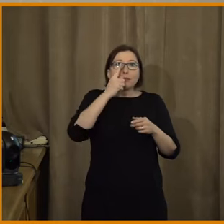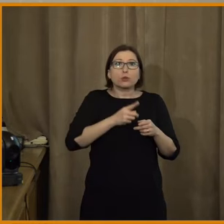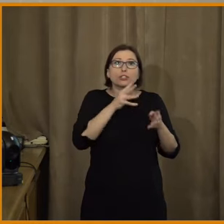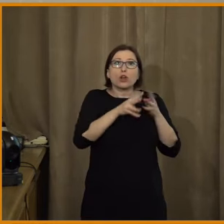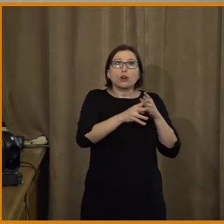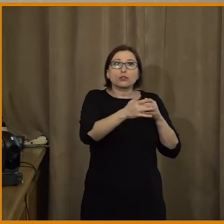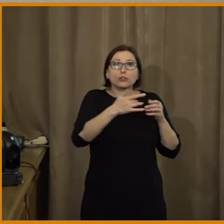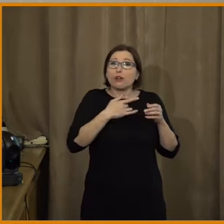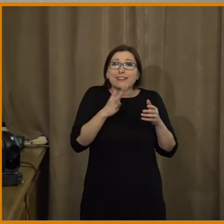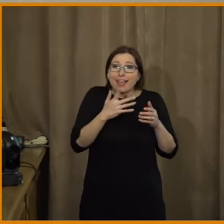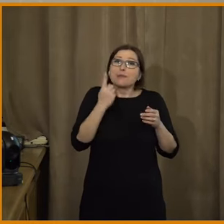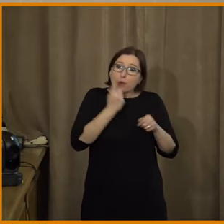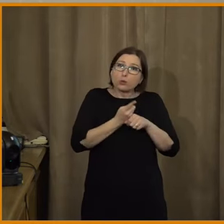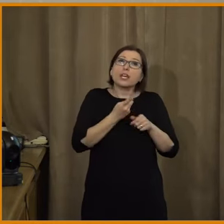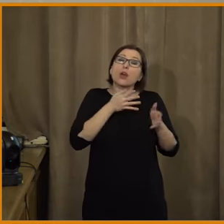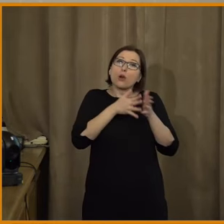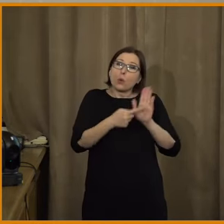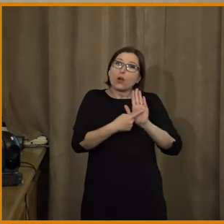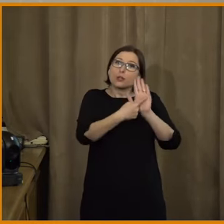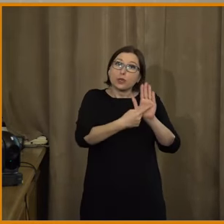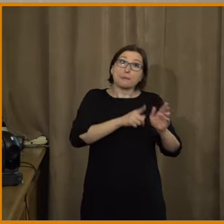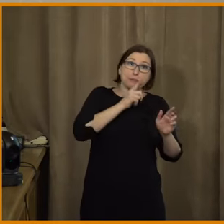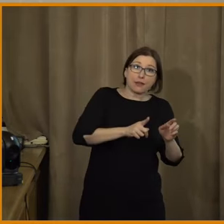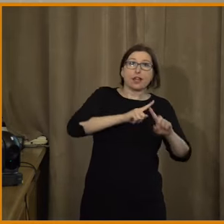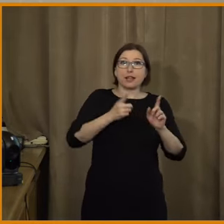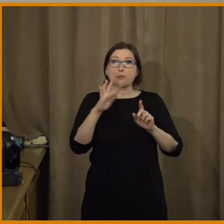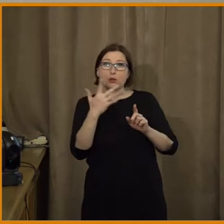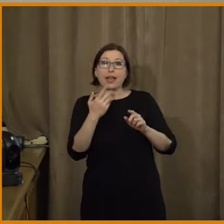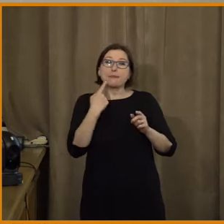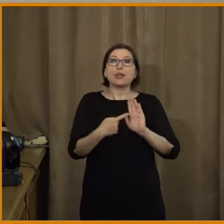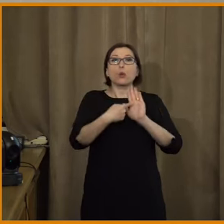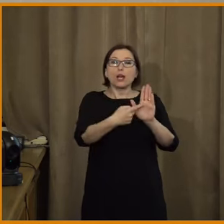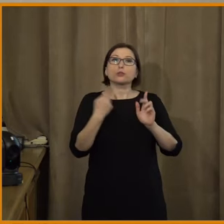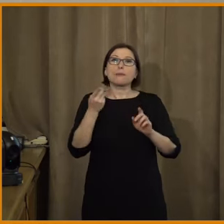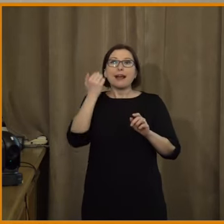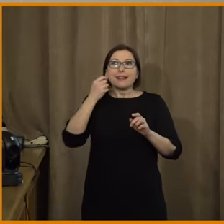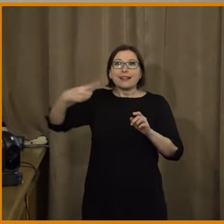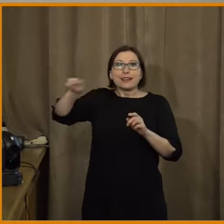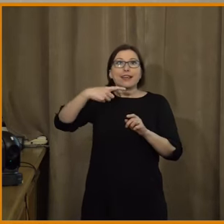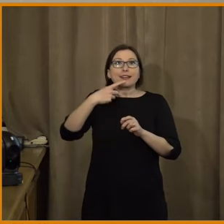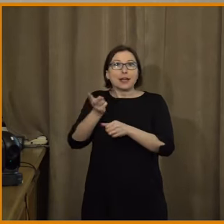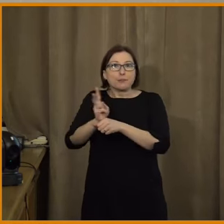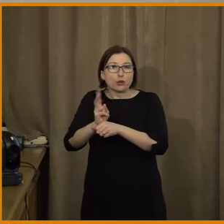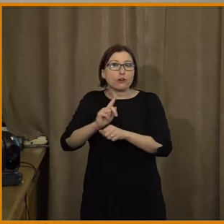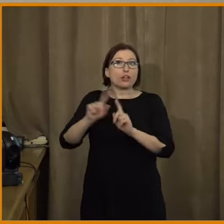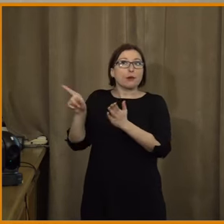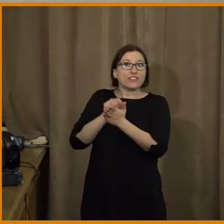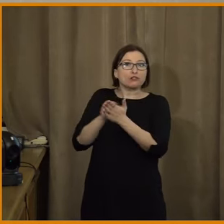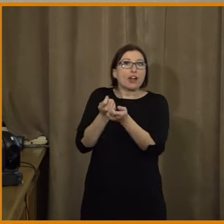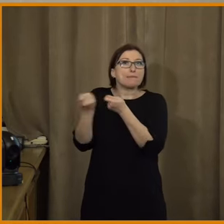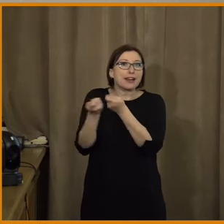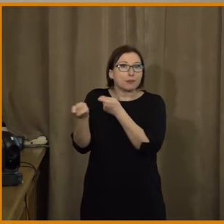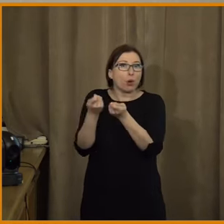nejmainstreamovým informacím. My ukazujeme jim, kde přesně se ti lidi snaží podvést, kde přesně využívají nějaké